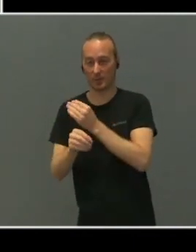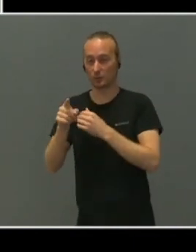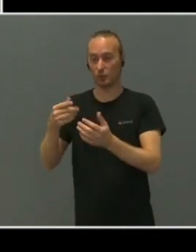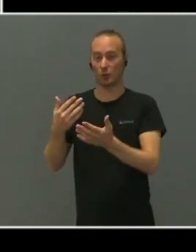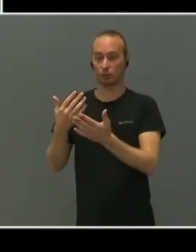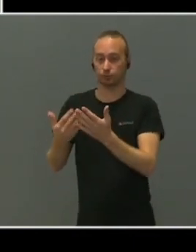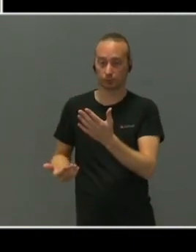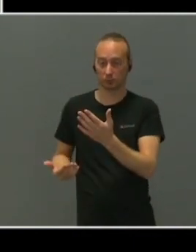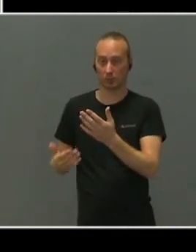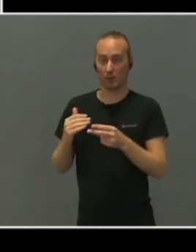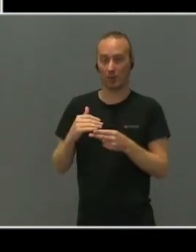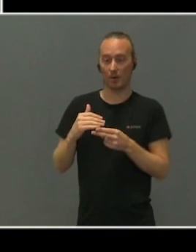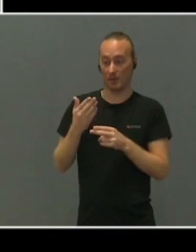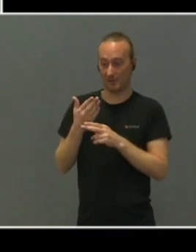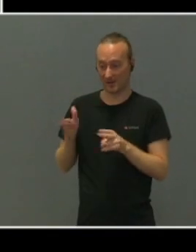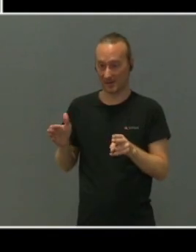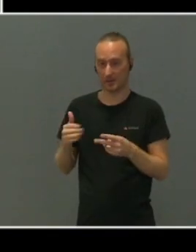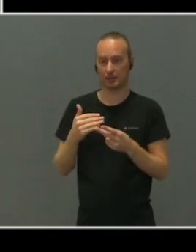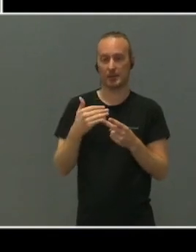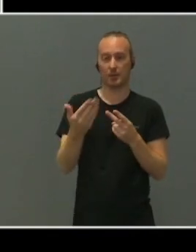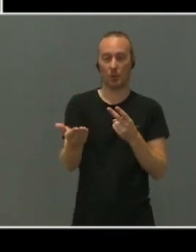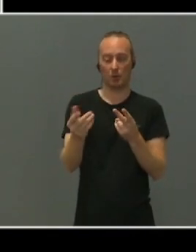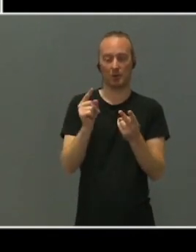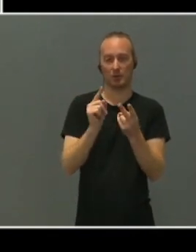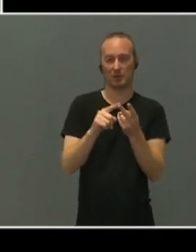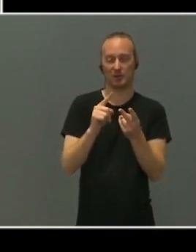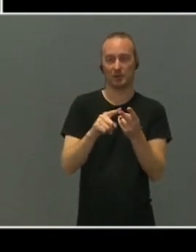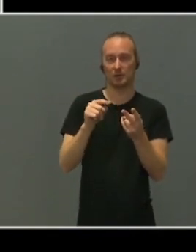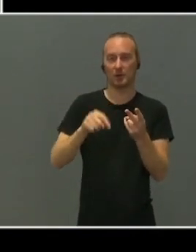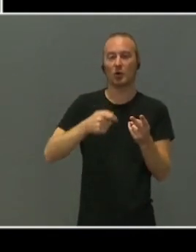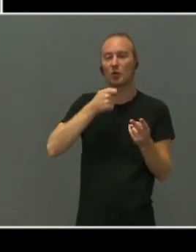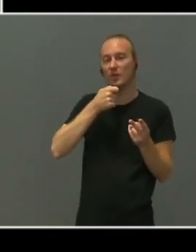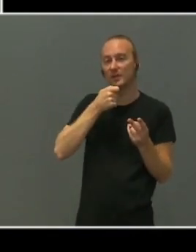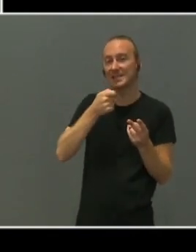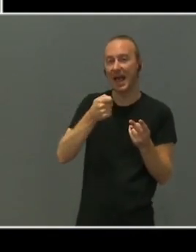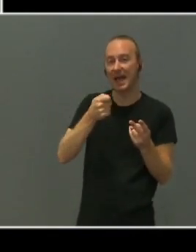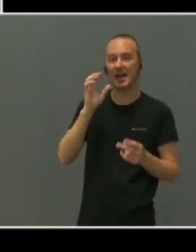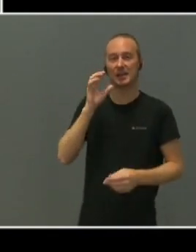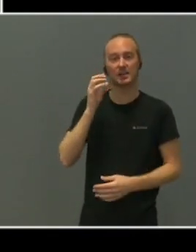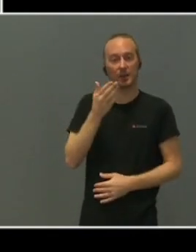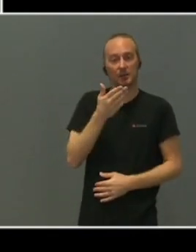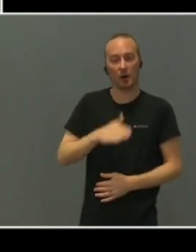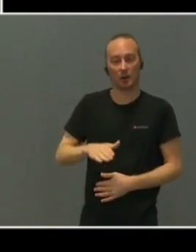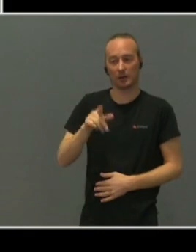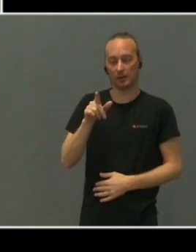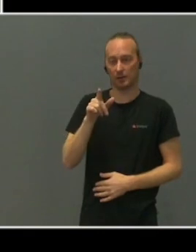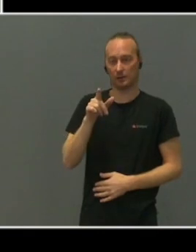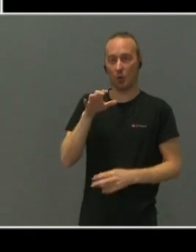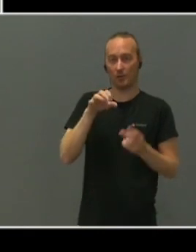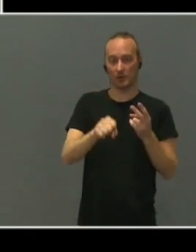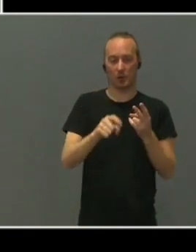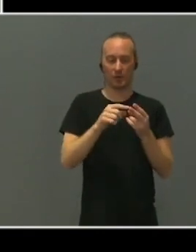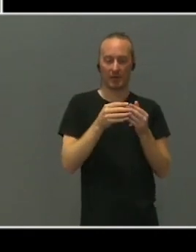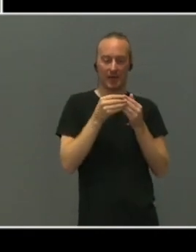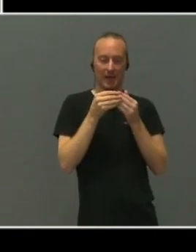så vil dagens konferensje Elisabeth Dahle overta og lede oss